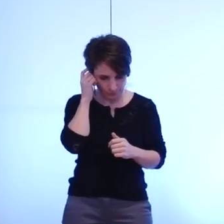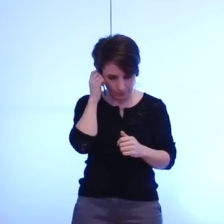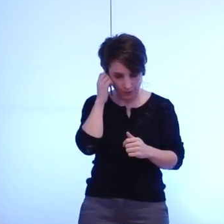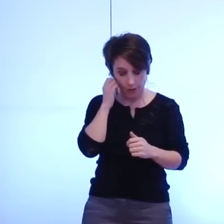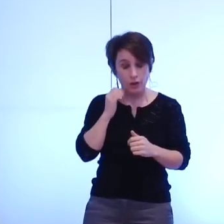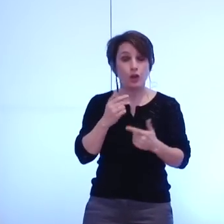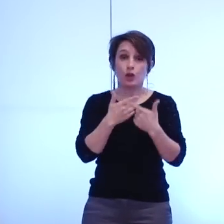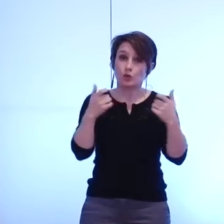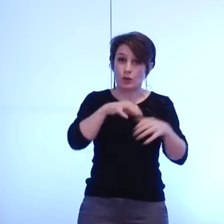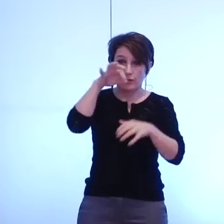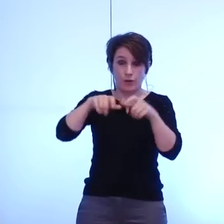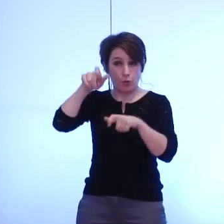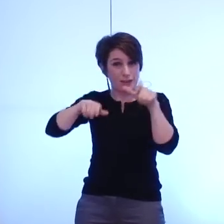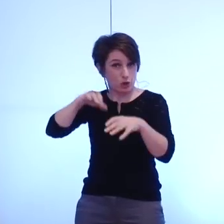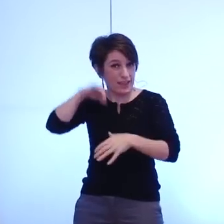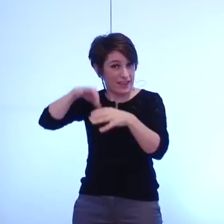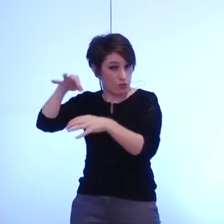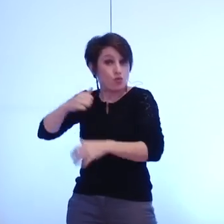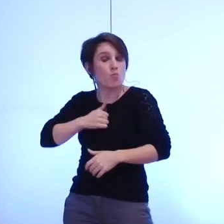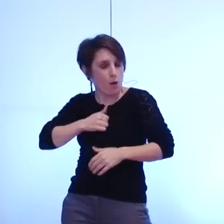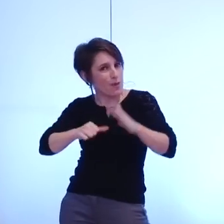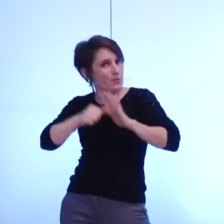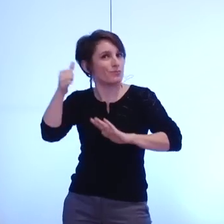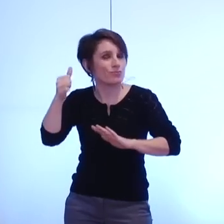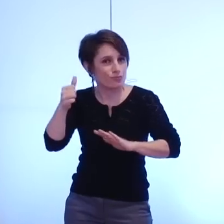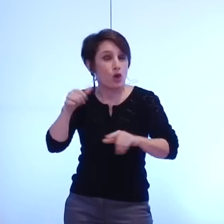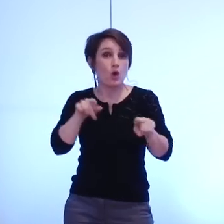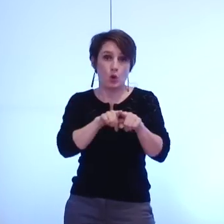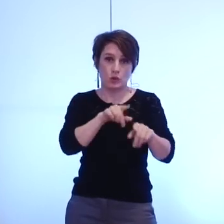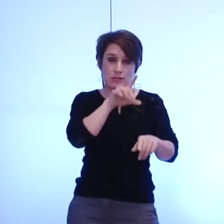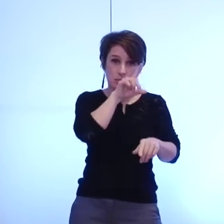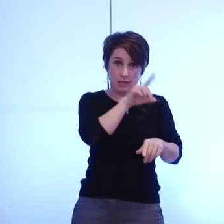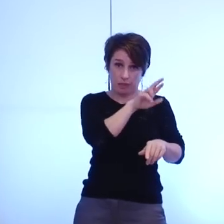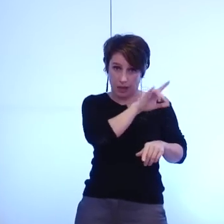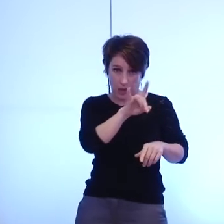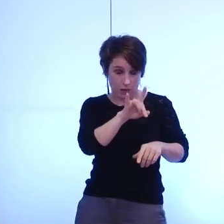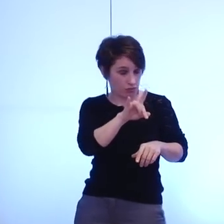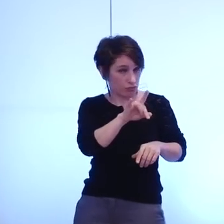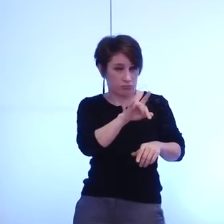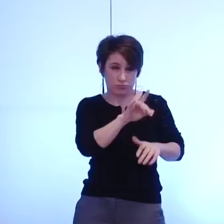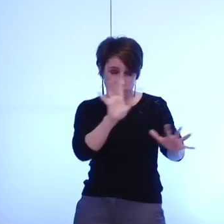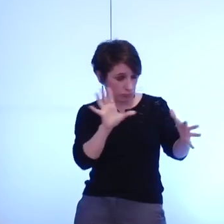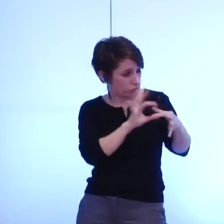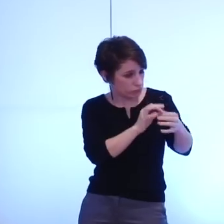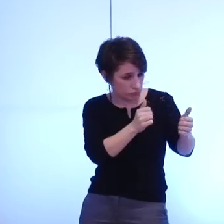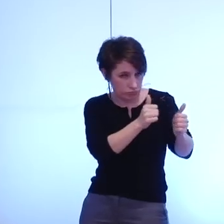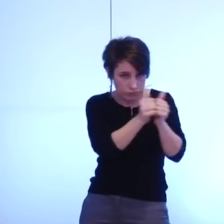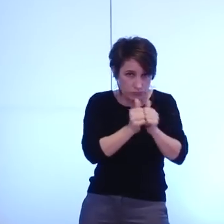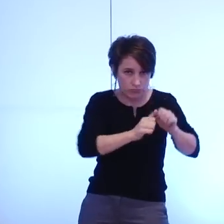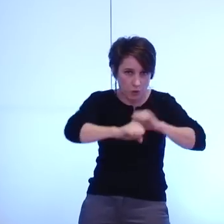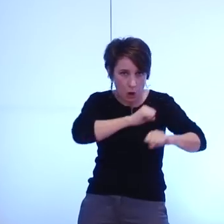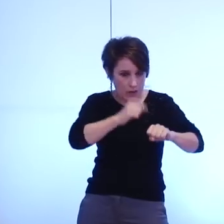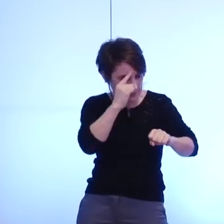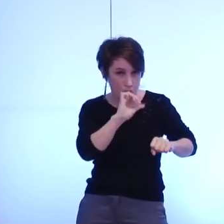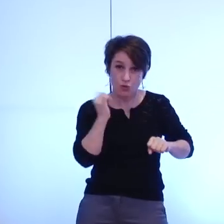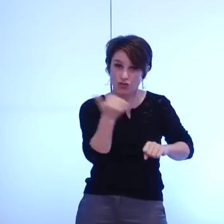particulier et surtout la direction générale et les ressources humaines se sont organisés ces trois derniers mois pour pouvoir aller à la rencontre des